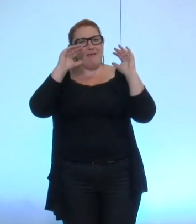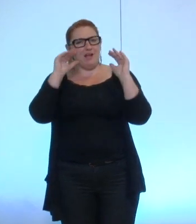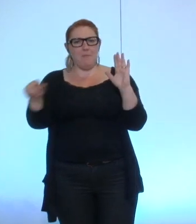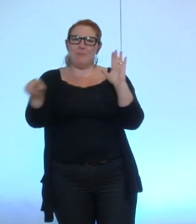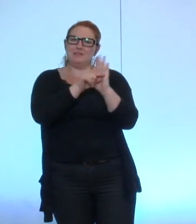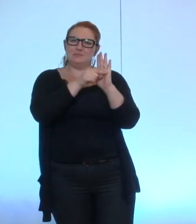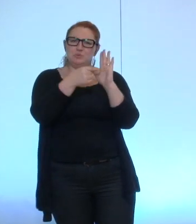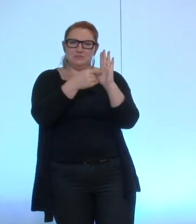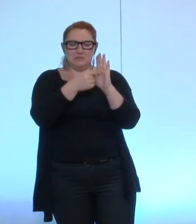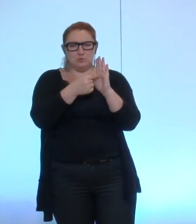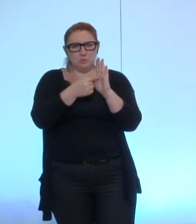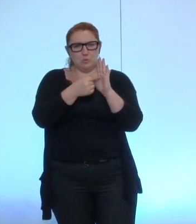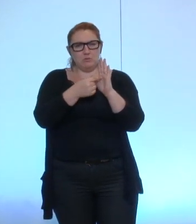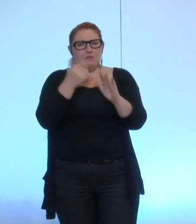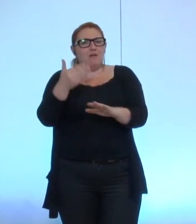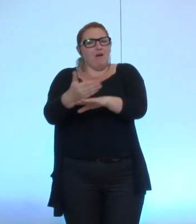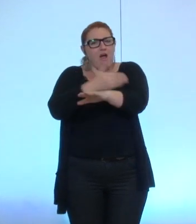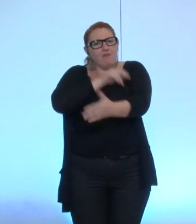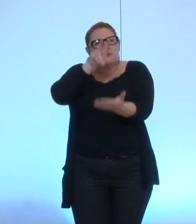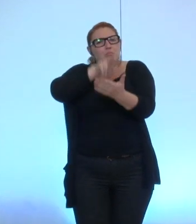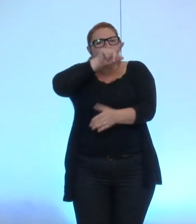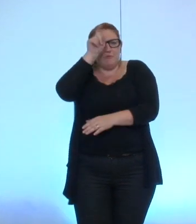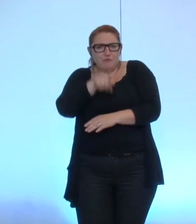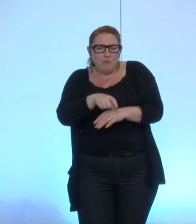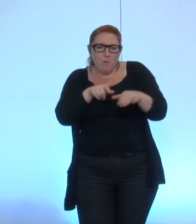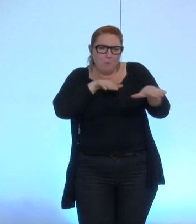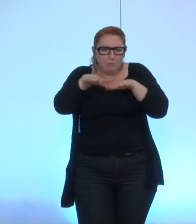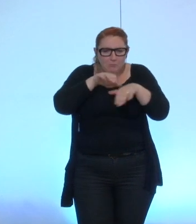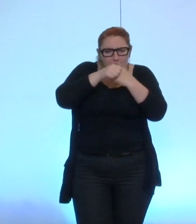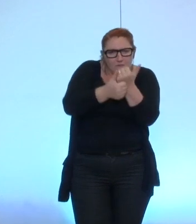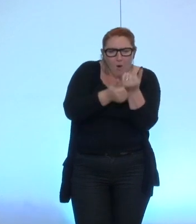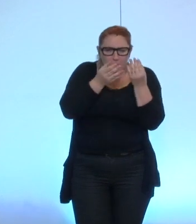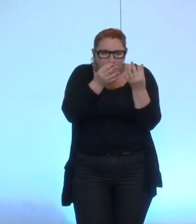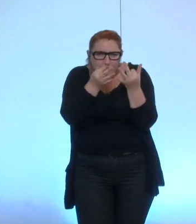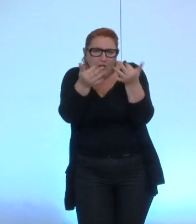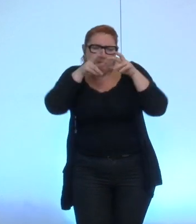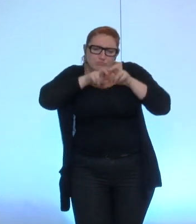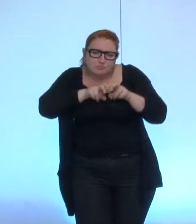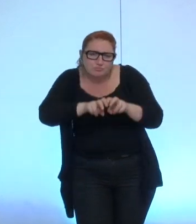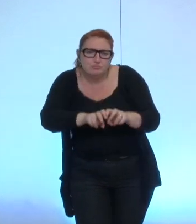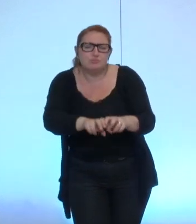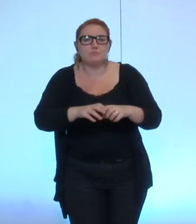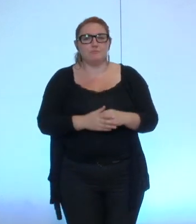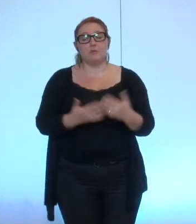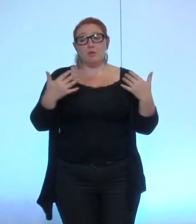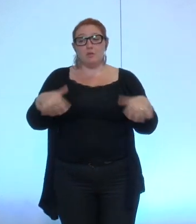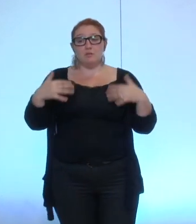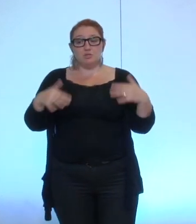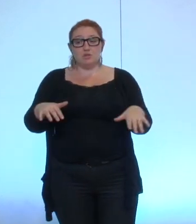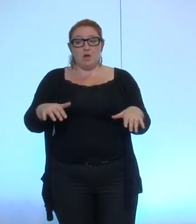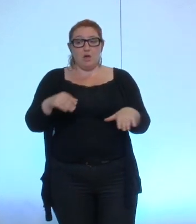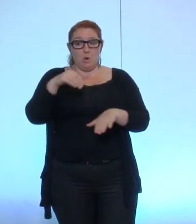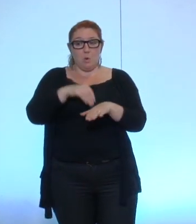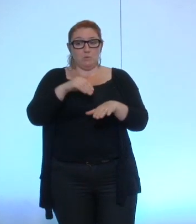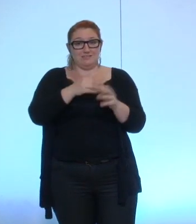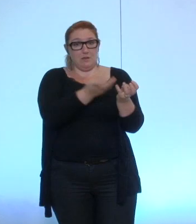d'étudier finement les modalités et la méthodologie que l'on peut mettre en place nous avons déjà des conseils municipaux qui